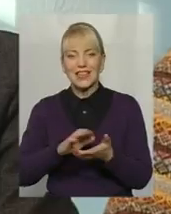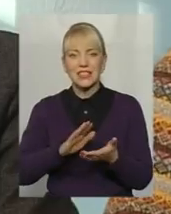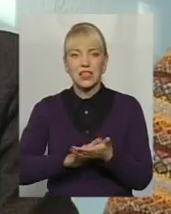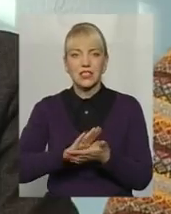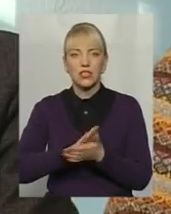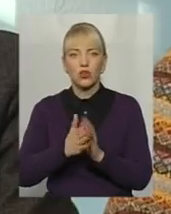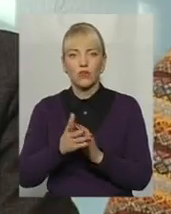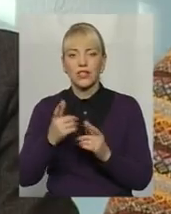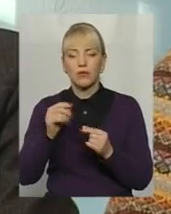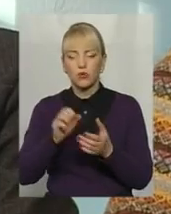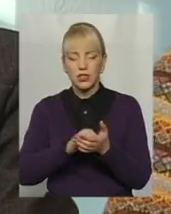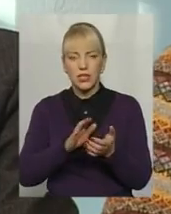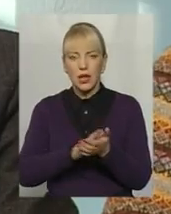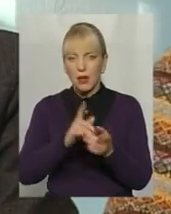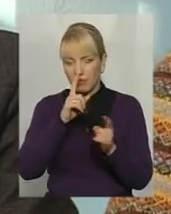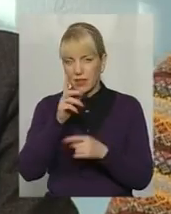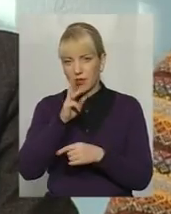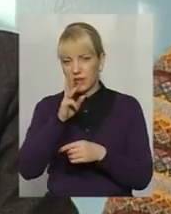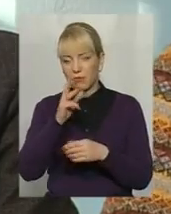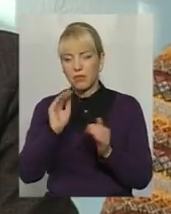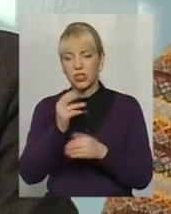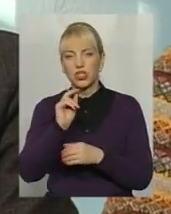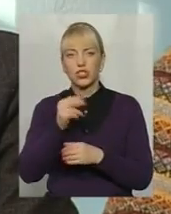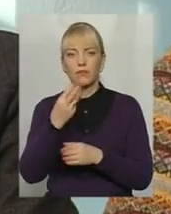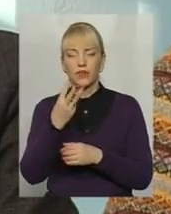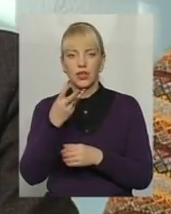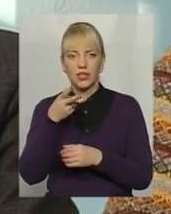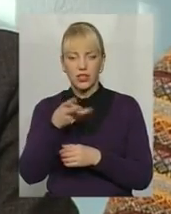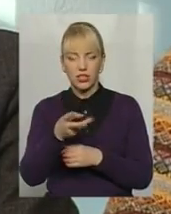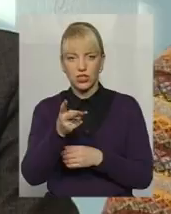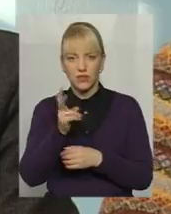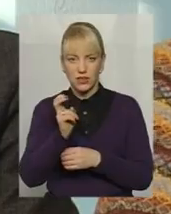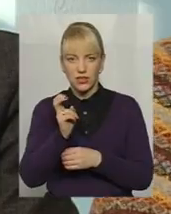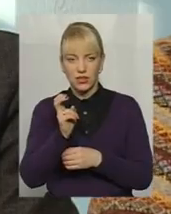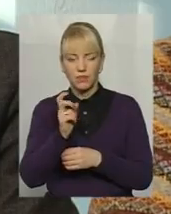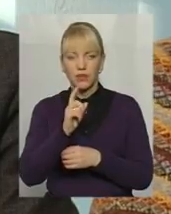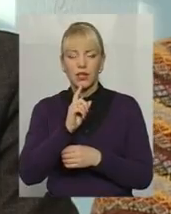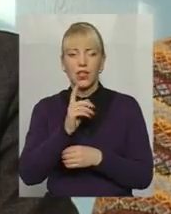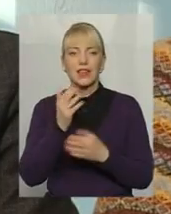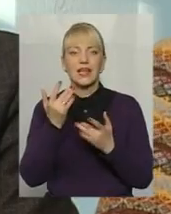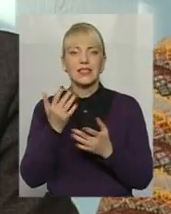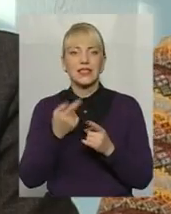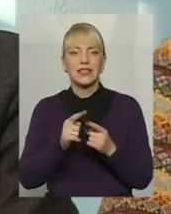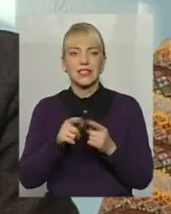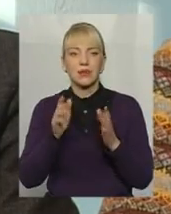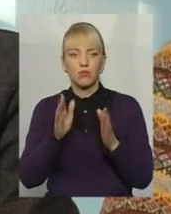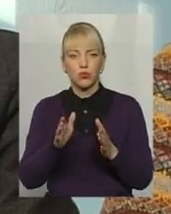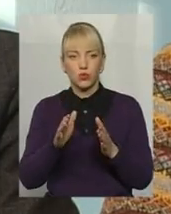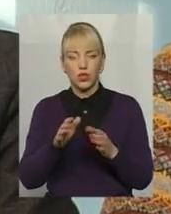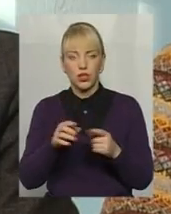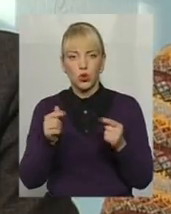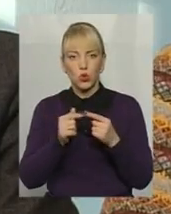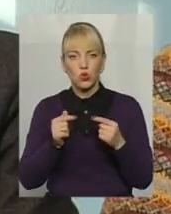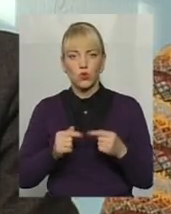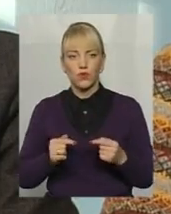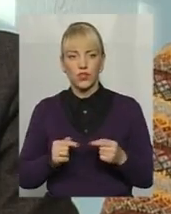мінімальна заробітна плата менше 3200, що вона не буде проводитися, реєстрація таких договорів. Наскільки це буде достовірно,